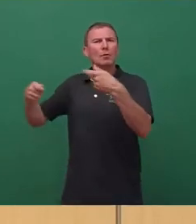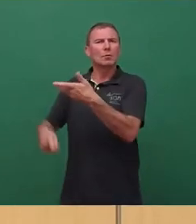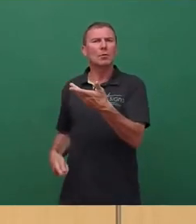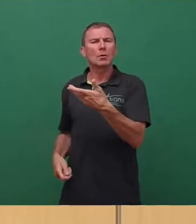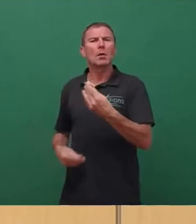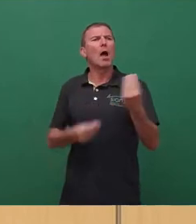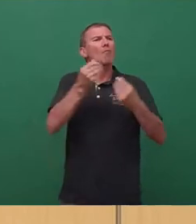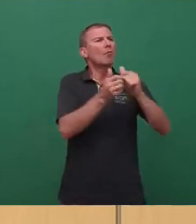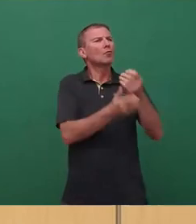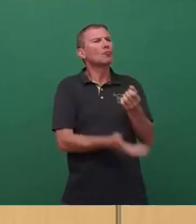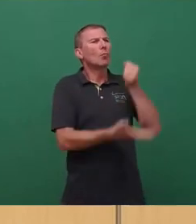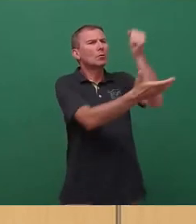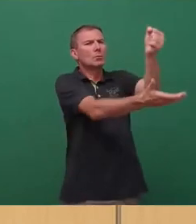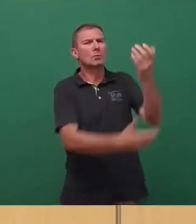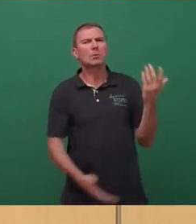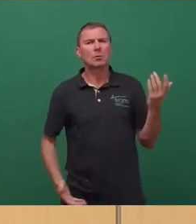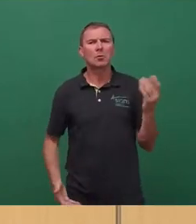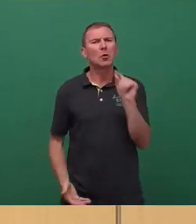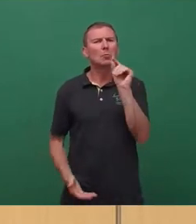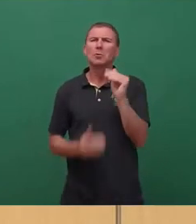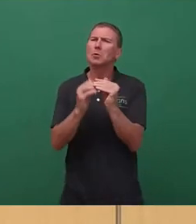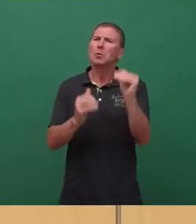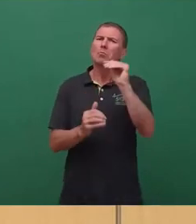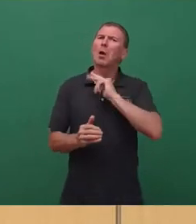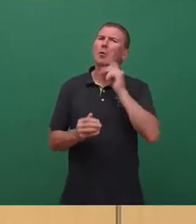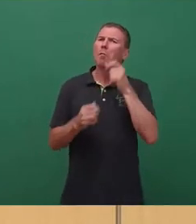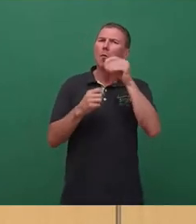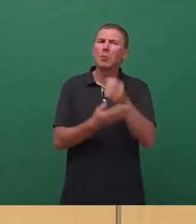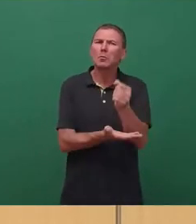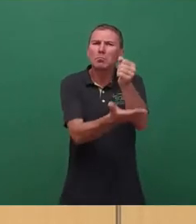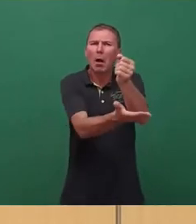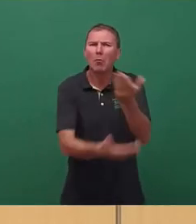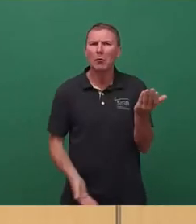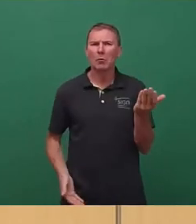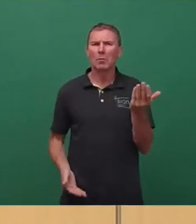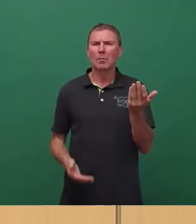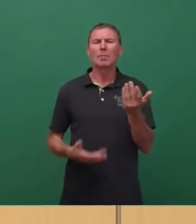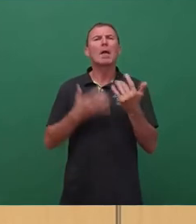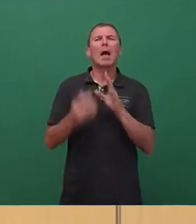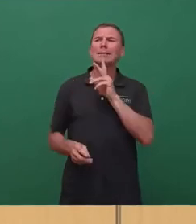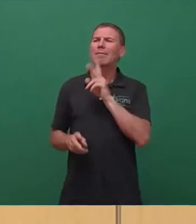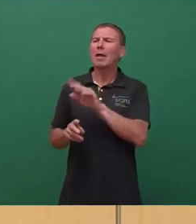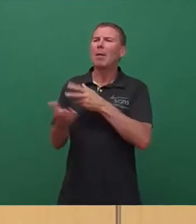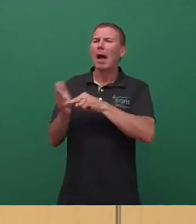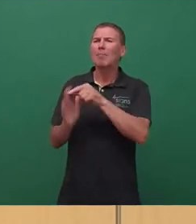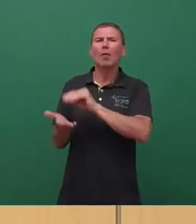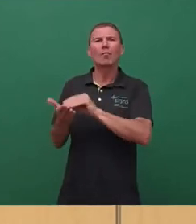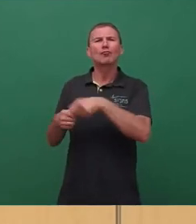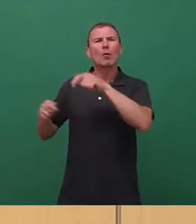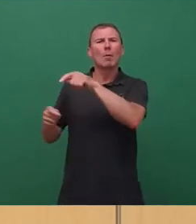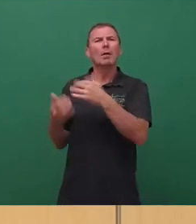Geld gesteckt, ein bisschen mehr für den sozialen Wohnungsbau ausgegeben, Rechenfehler bei der Planung von Schulbauten